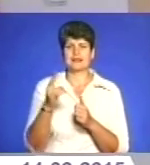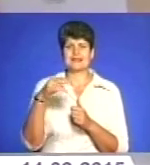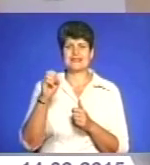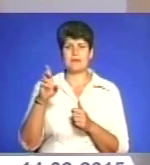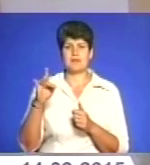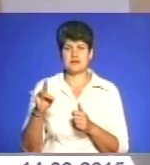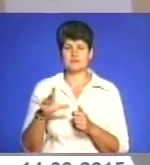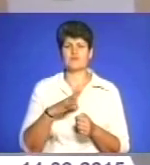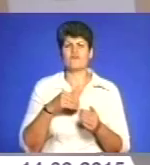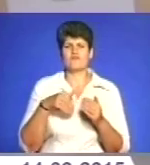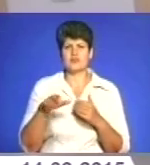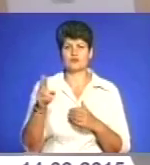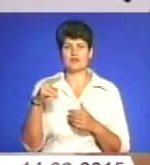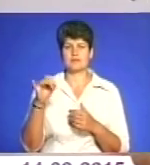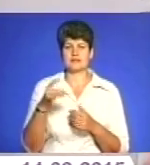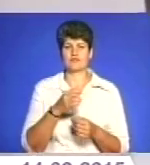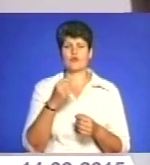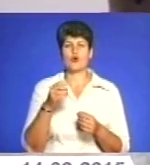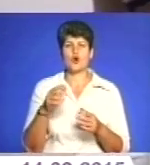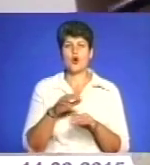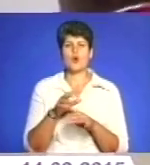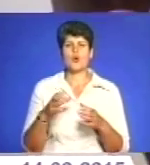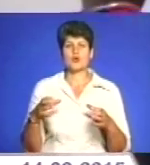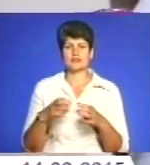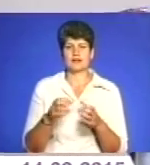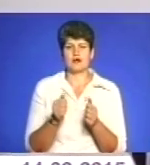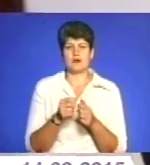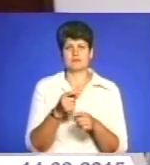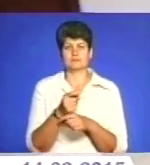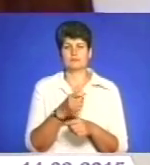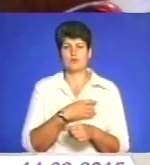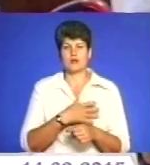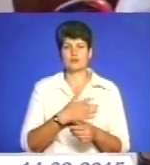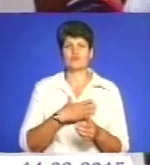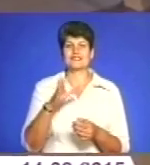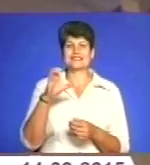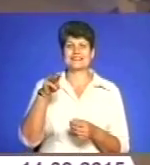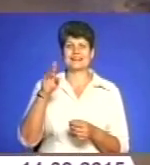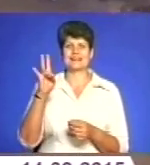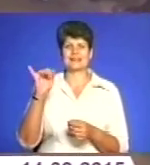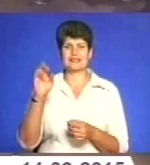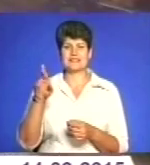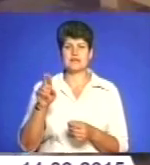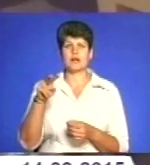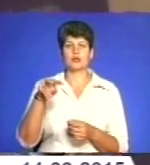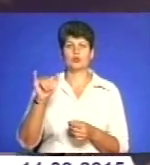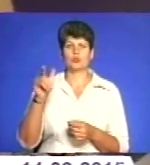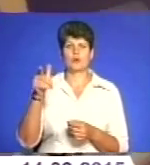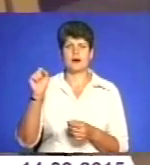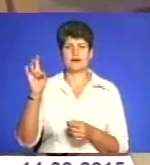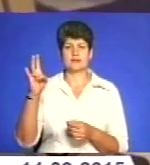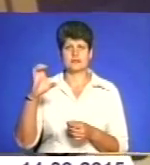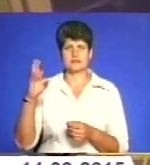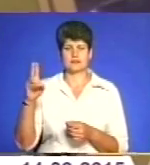Дебальцівський котел, поранення отримав під час обстрілів в станиці Луганській. Ухочий підтримати бійця можуть перерахувати кошти на банківську